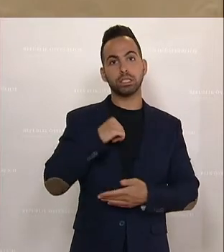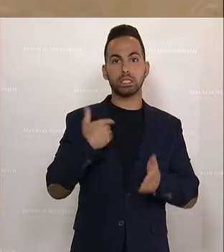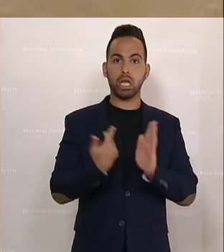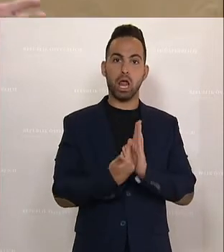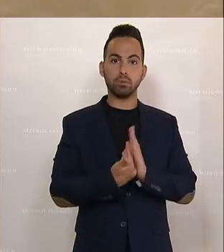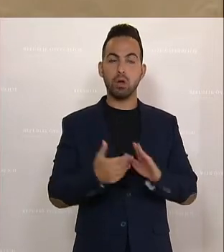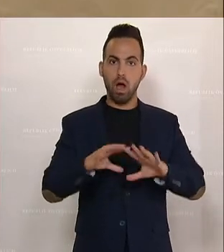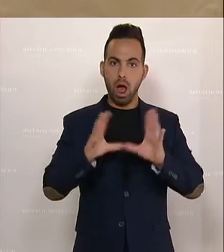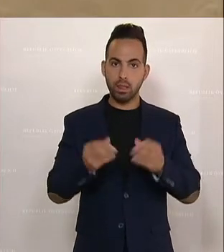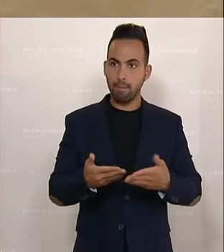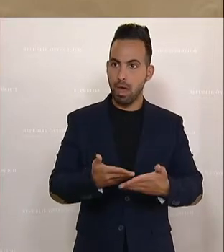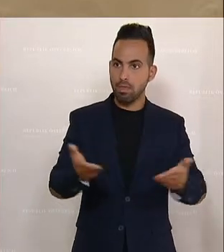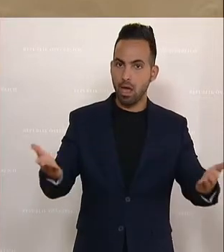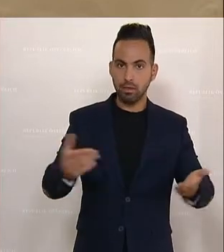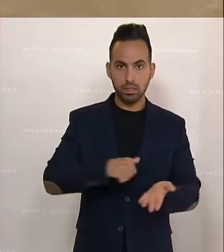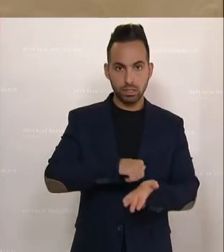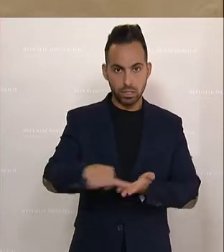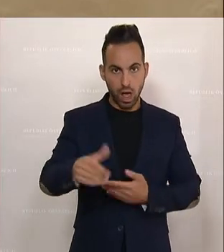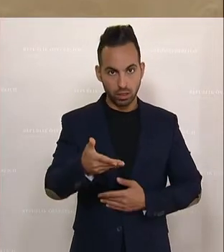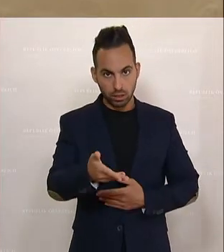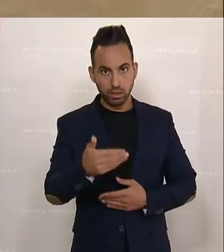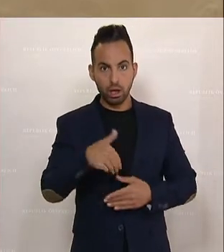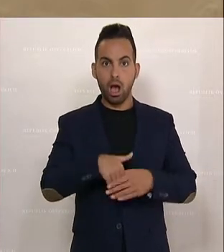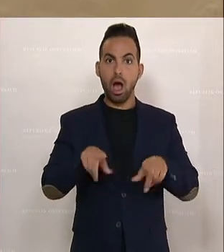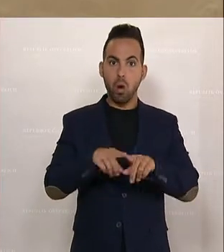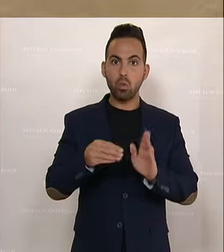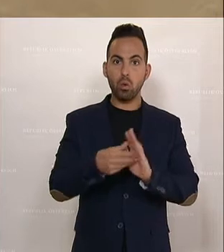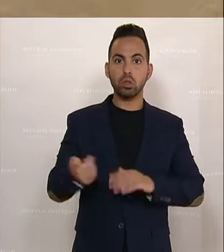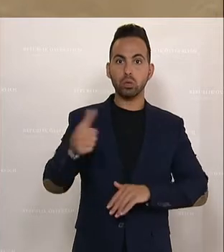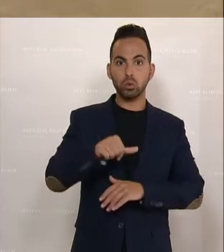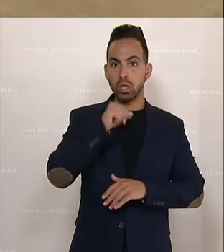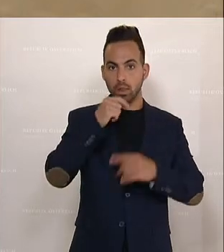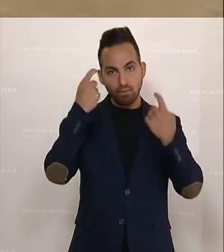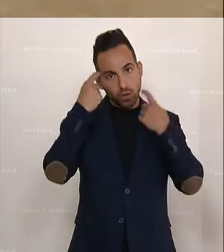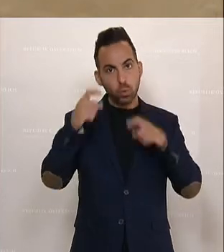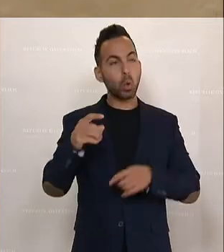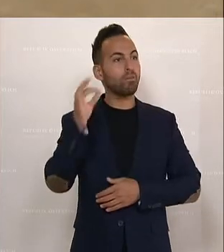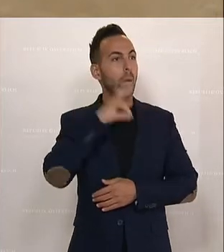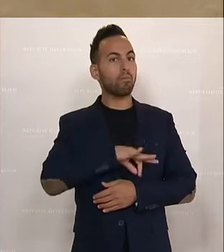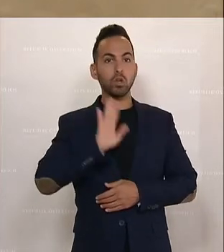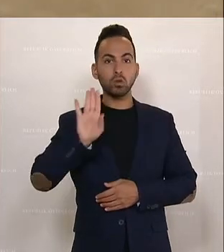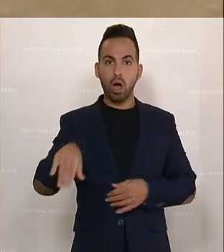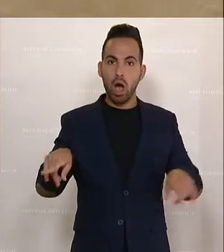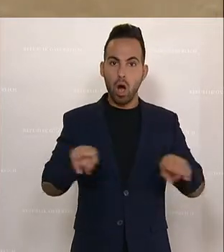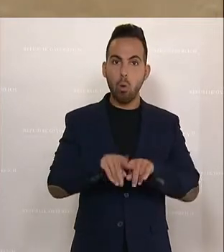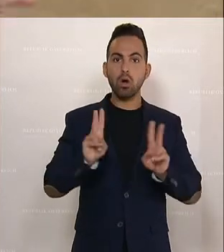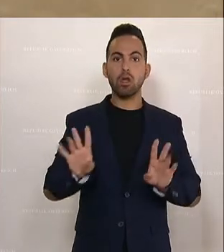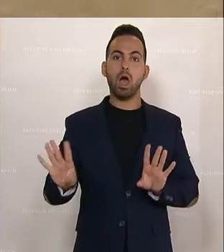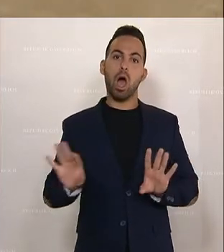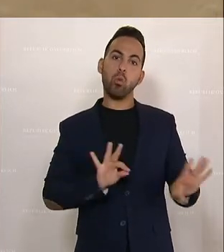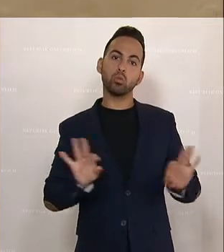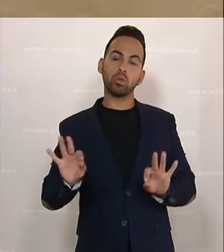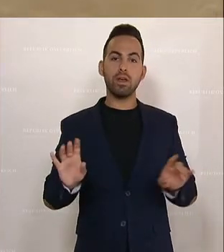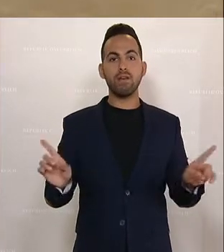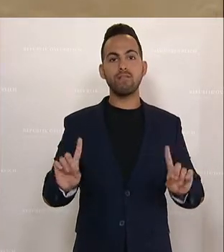Allgemeinheit zahlt dafür. Zusätzlich haben sie keine Versorgungsverpflichtung und können sich aussuchen, welche